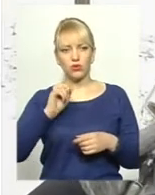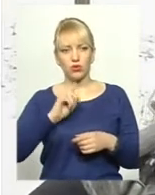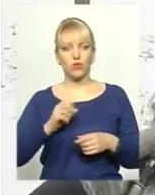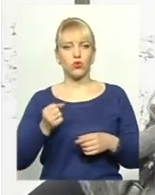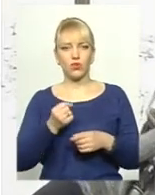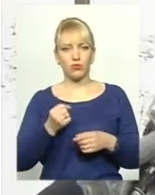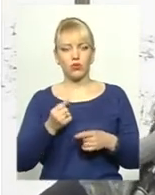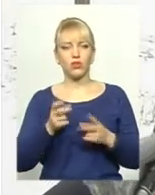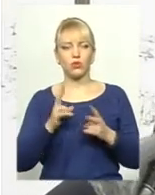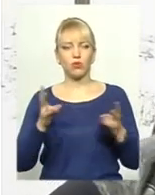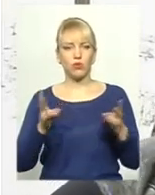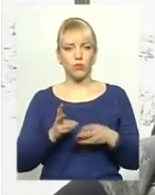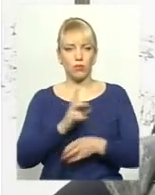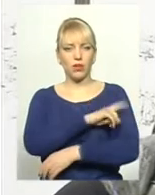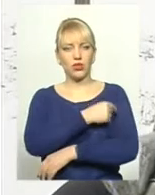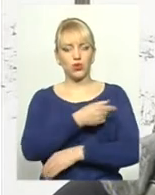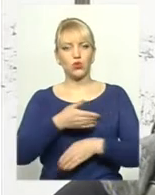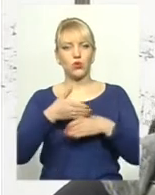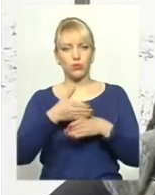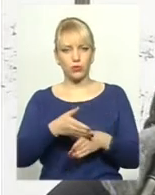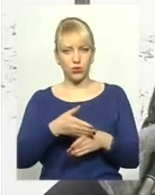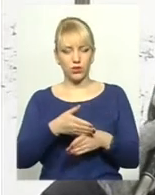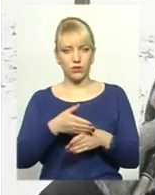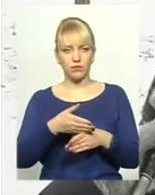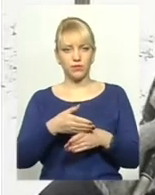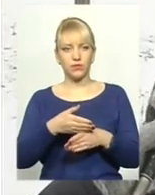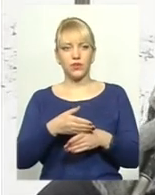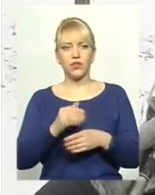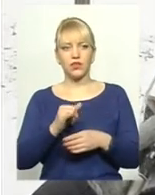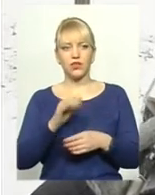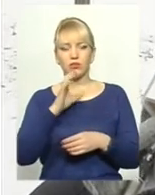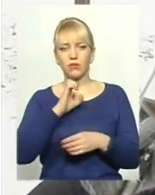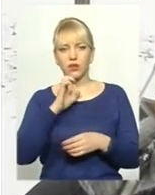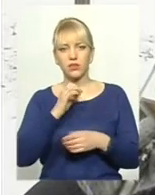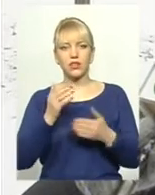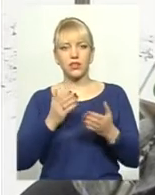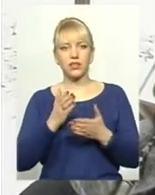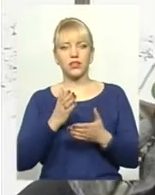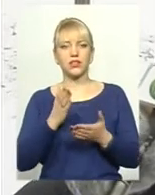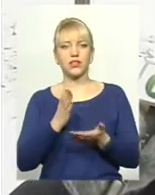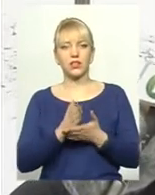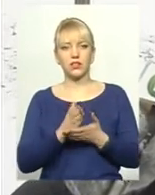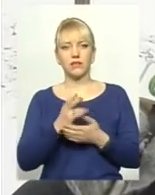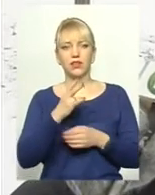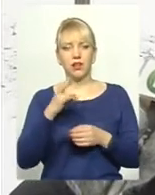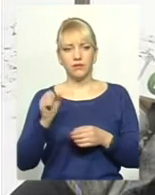ті собаки, які потребують медичної допомоги, і собаки, які знаходяться на